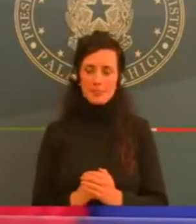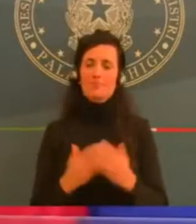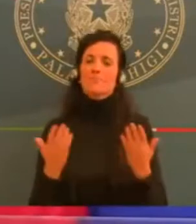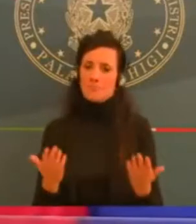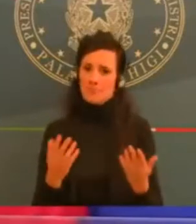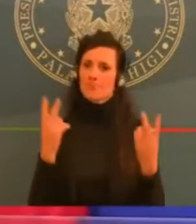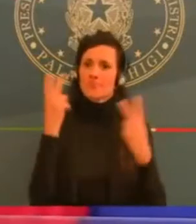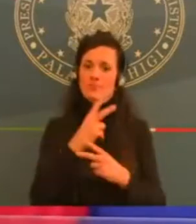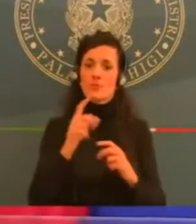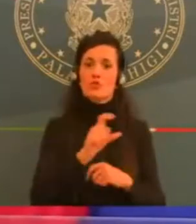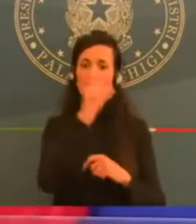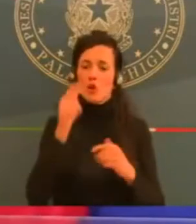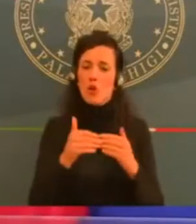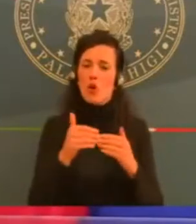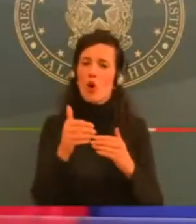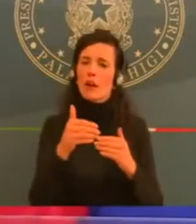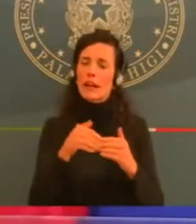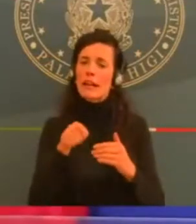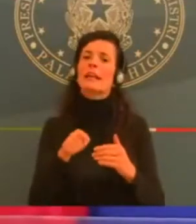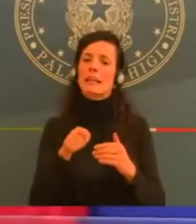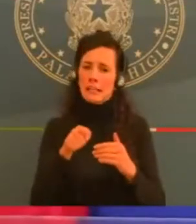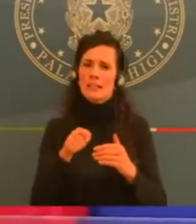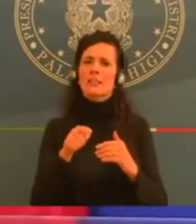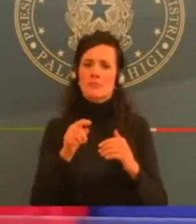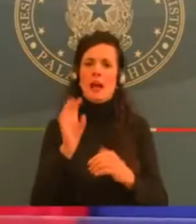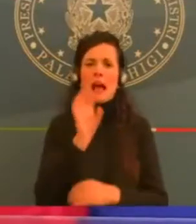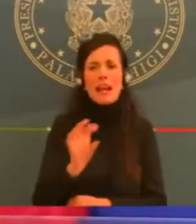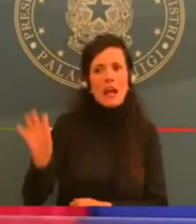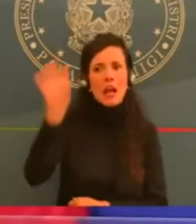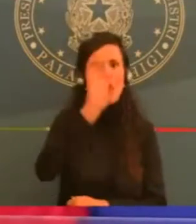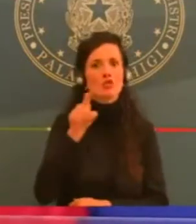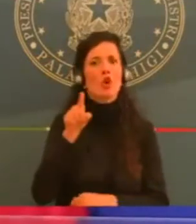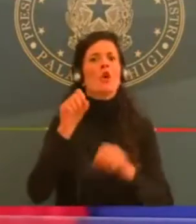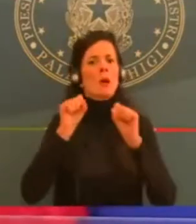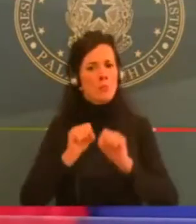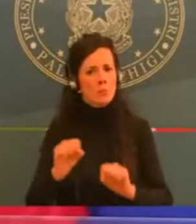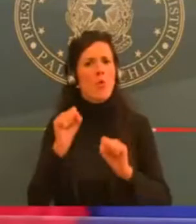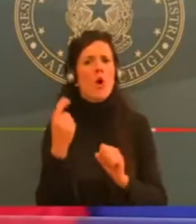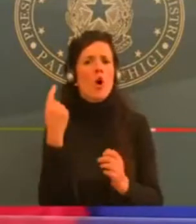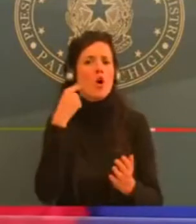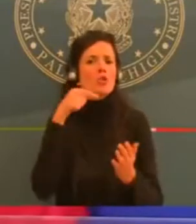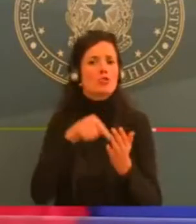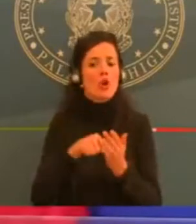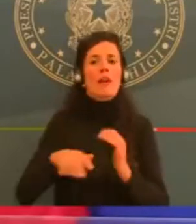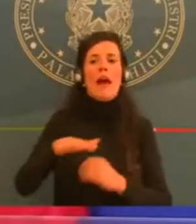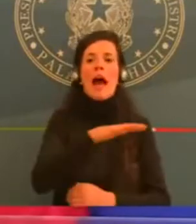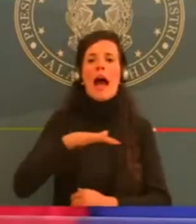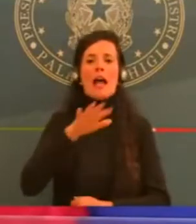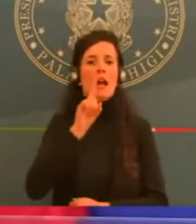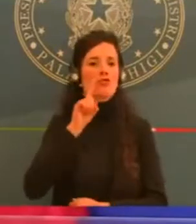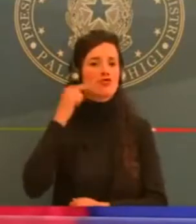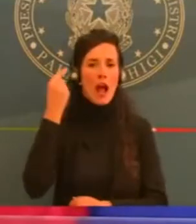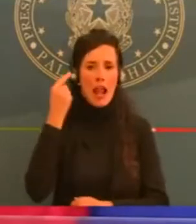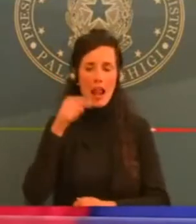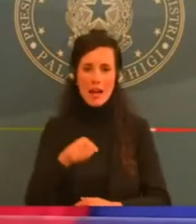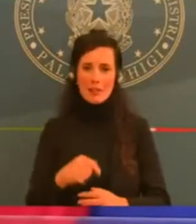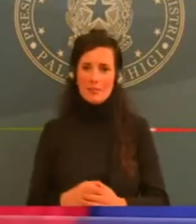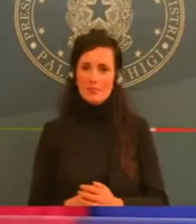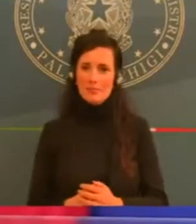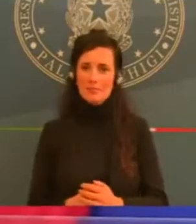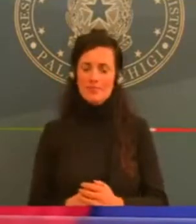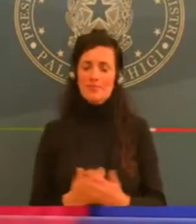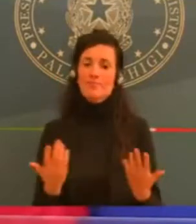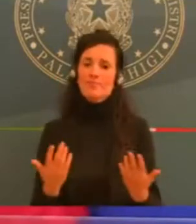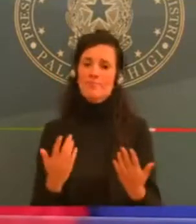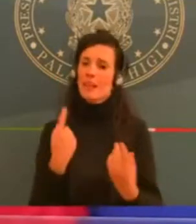La situazione però rimane difficile e rimane difficile in tutta Europa. Francia, Spagna,